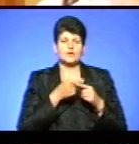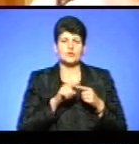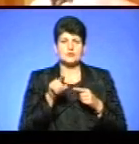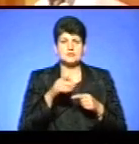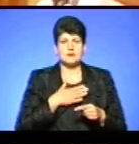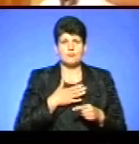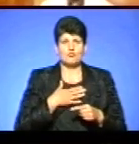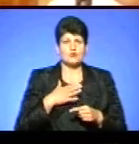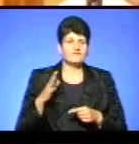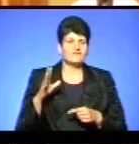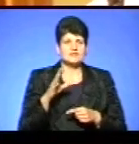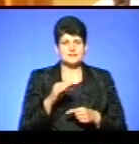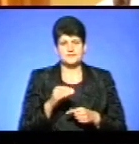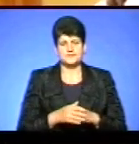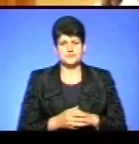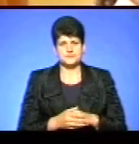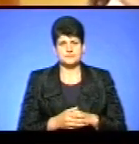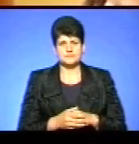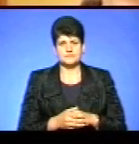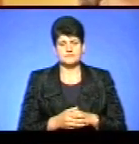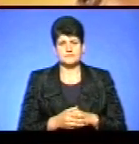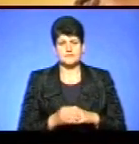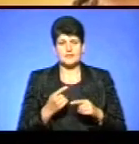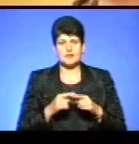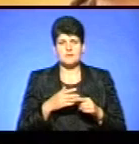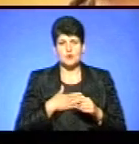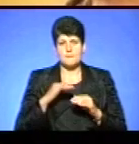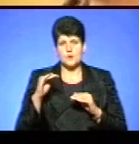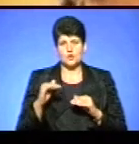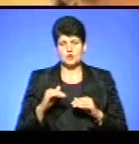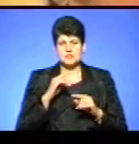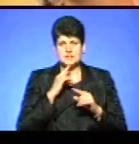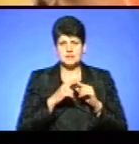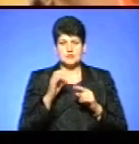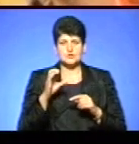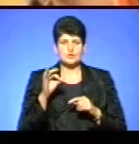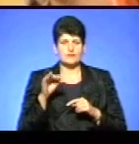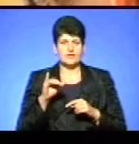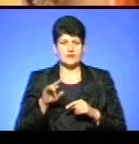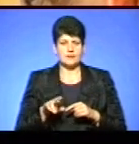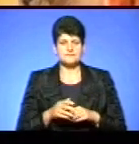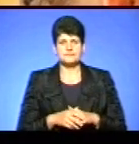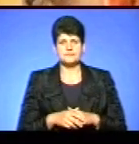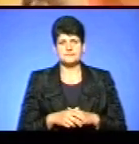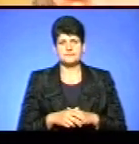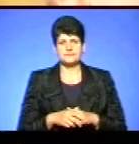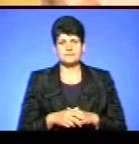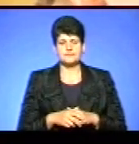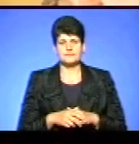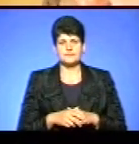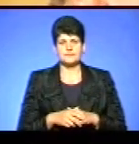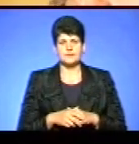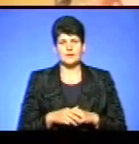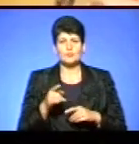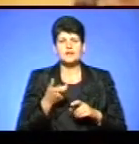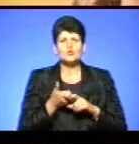мої всі. Це моя молодша сестричка Софійка. Вона в мене дуже